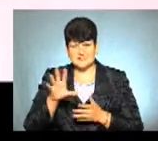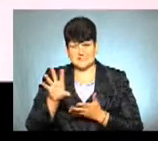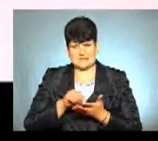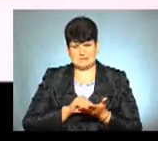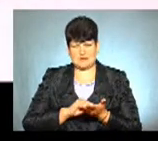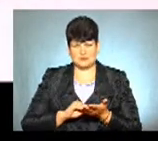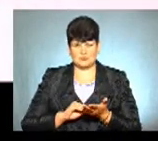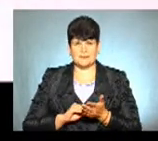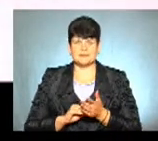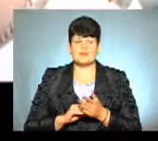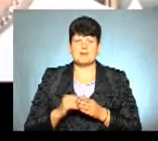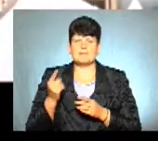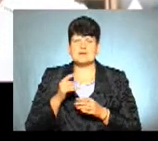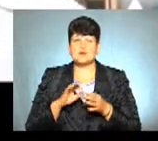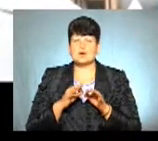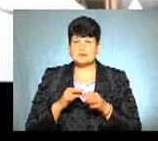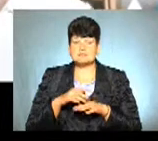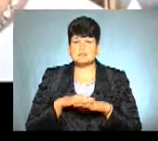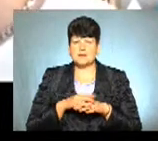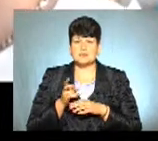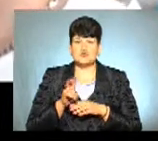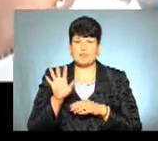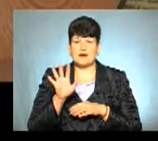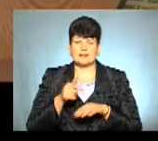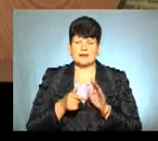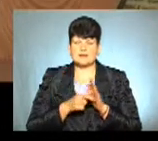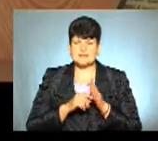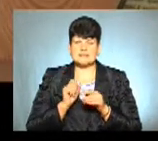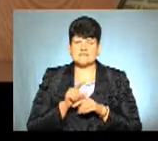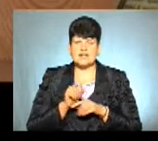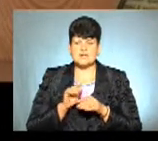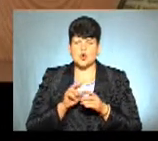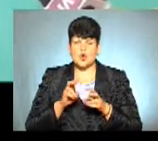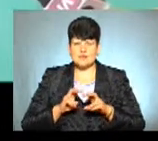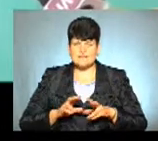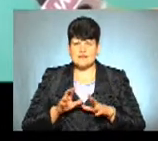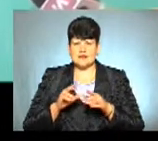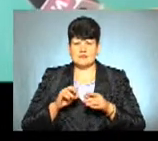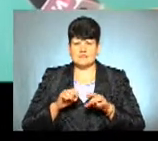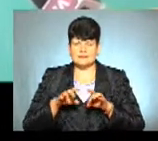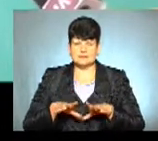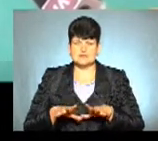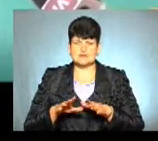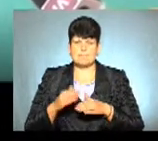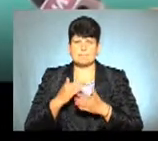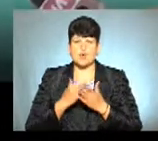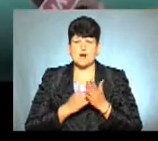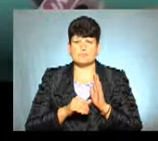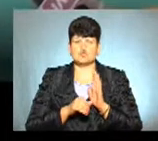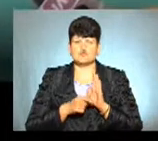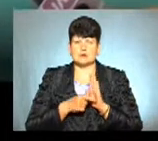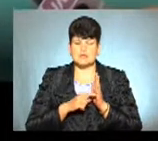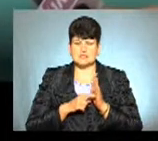Уперше на олімпіаду з математики хлопець пішов у п'ятому класі. Завдання розв'язував за програмою шостого. Любив розв'язувати складні задачі,